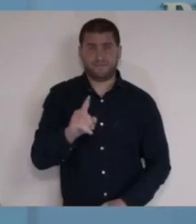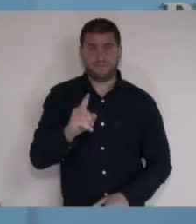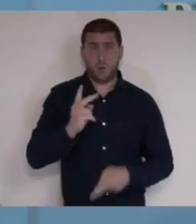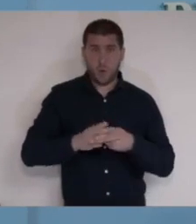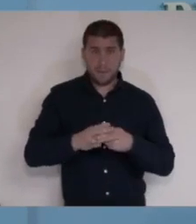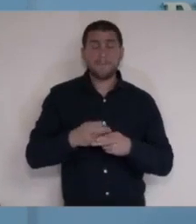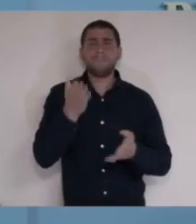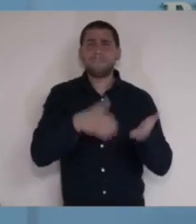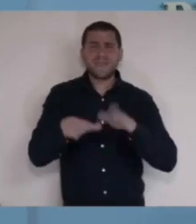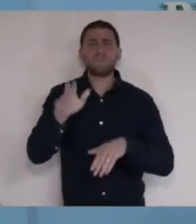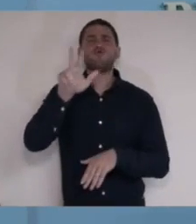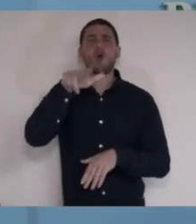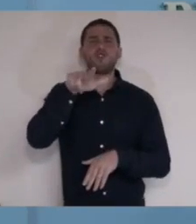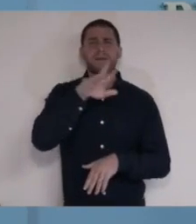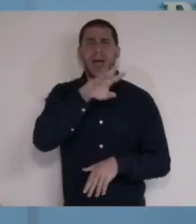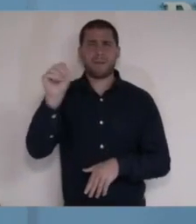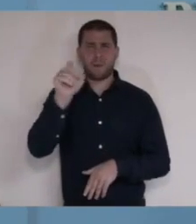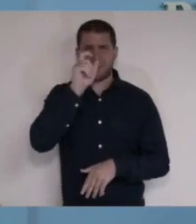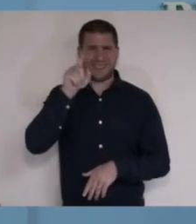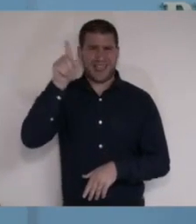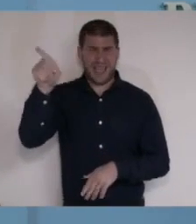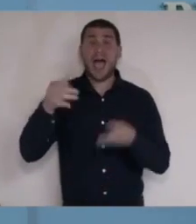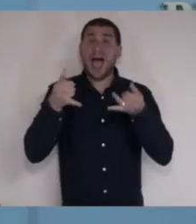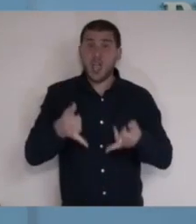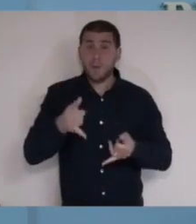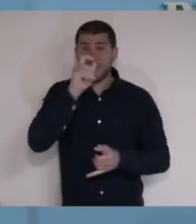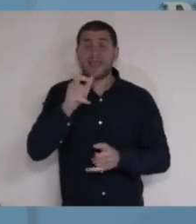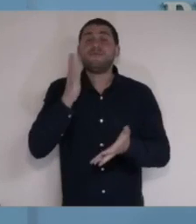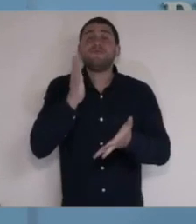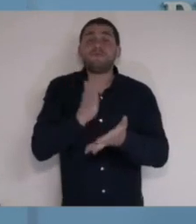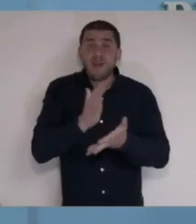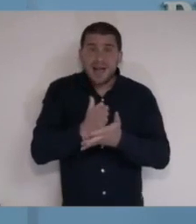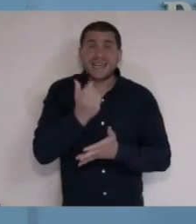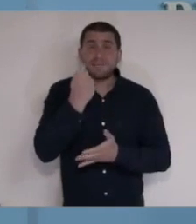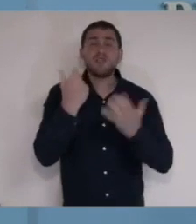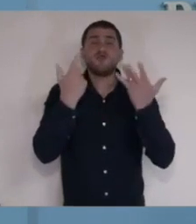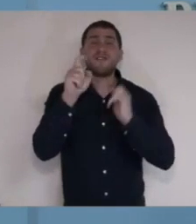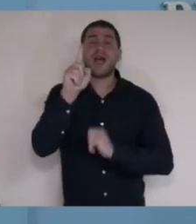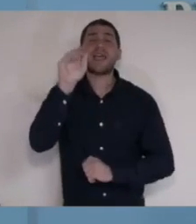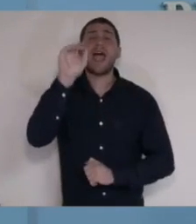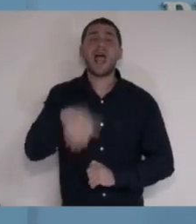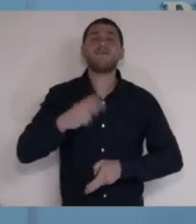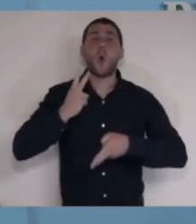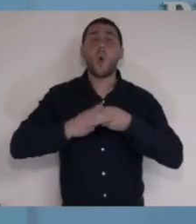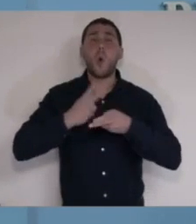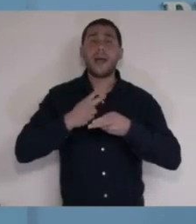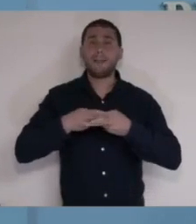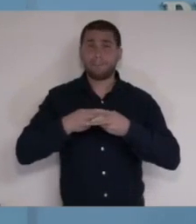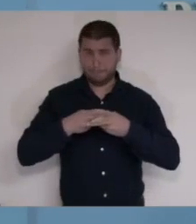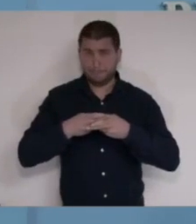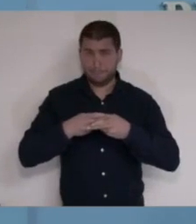מספר המתים 3,400. היום יש באיטליה כמעט 71 אלף חולים